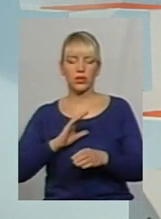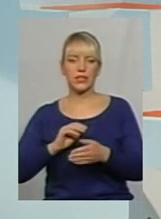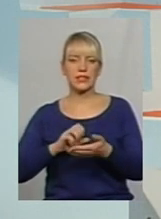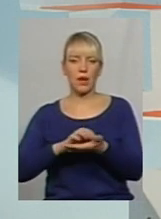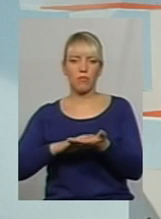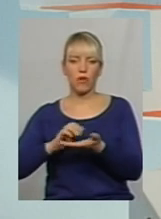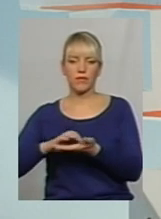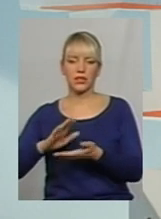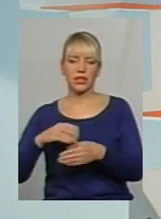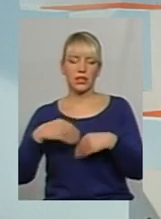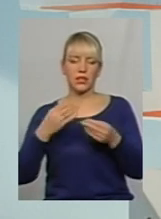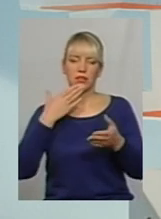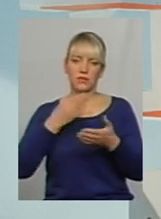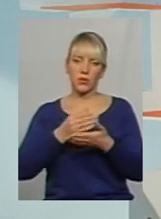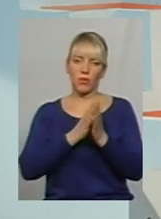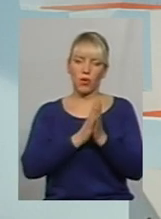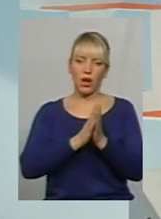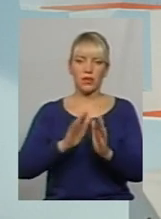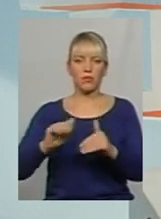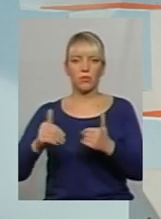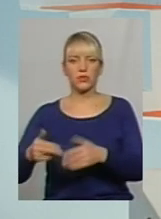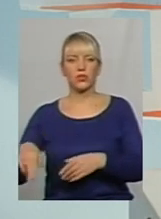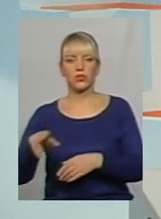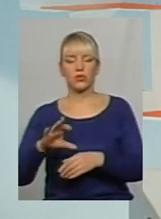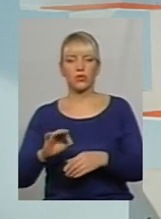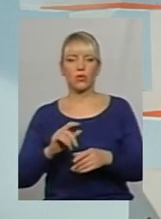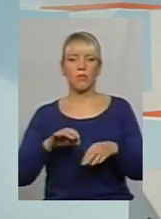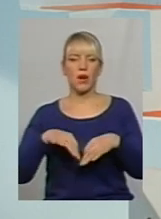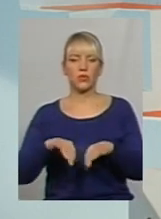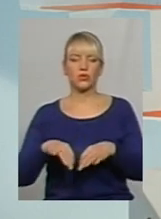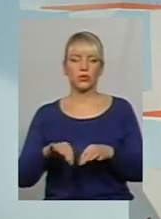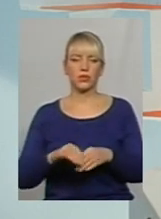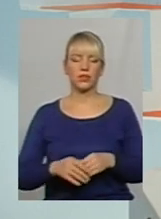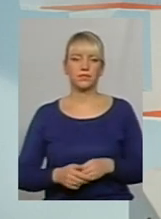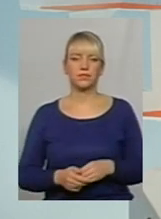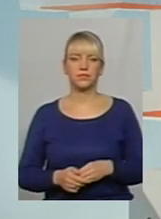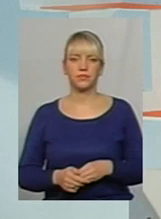надати свої прохання і пропозиції щодо маршрутів, щодо збіни і коригування.